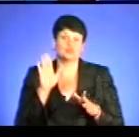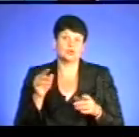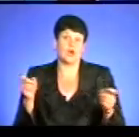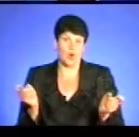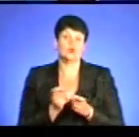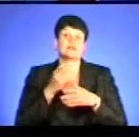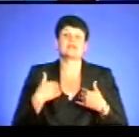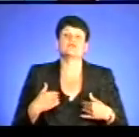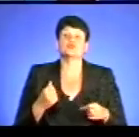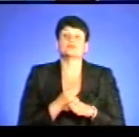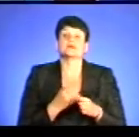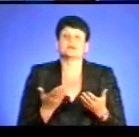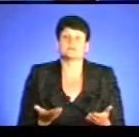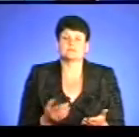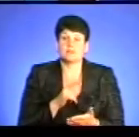От питаю, я стою в цьому.